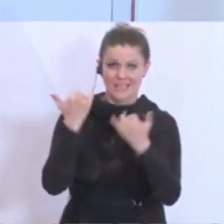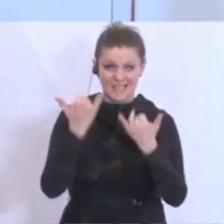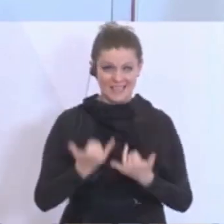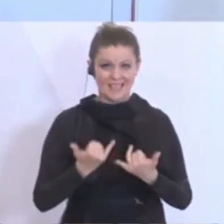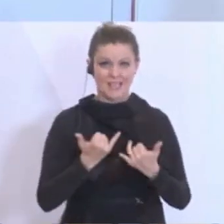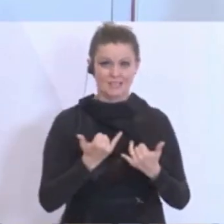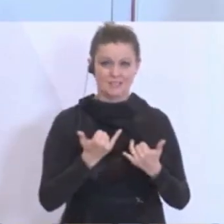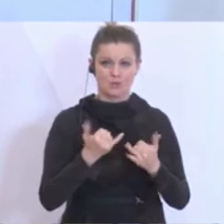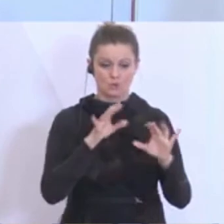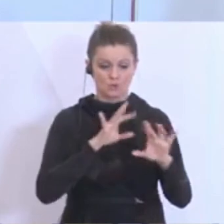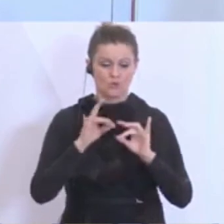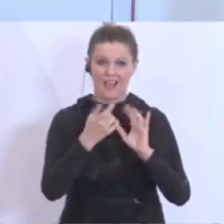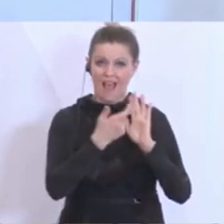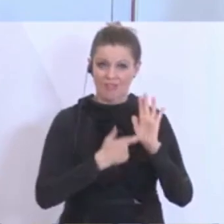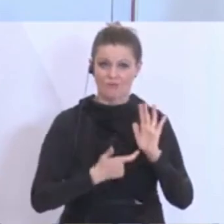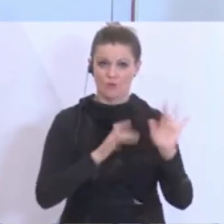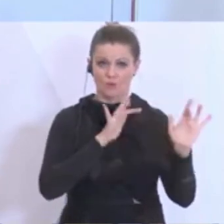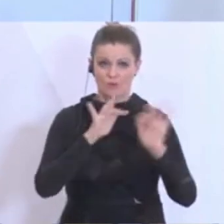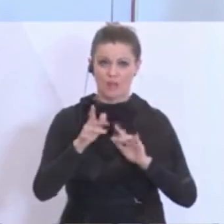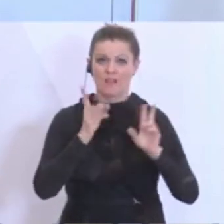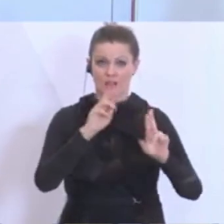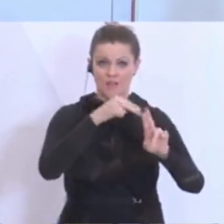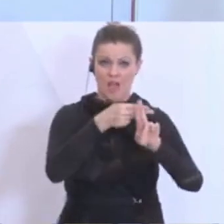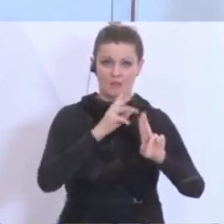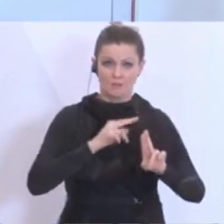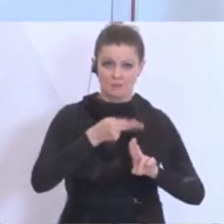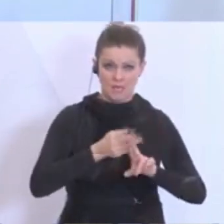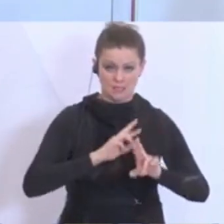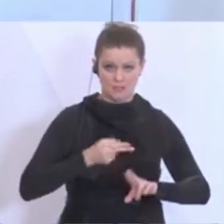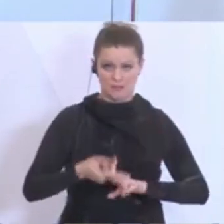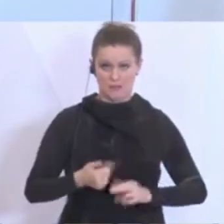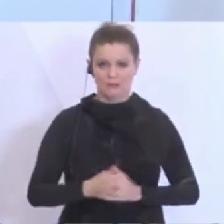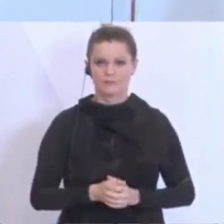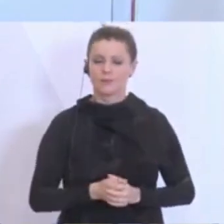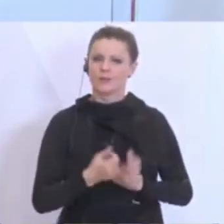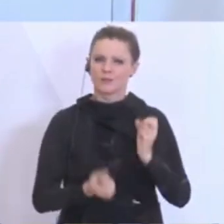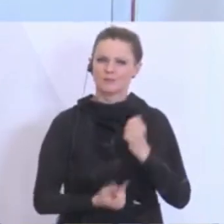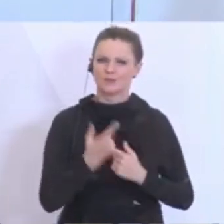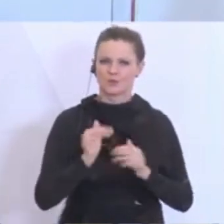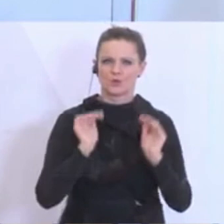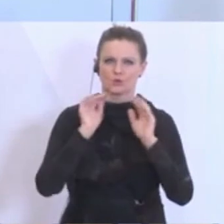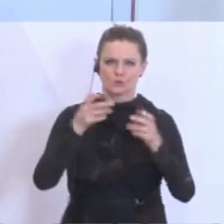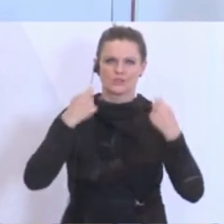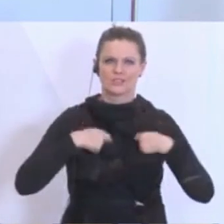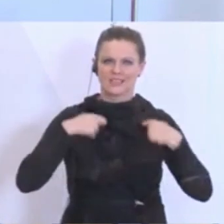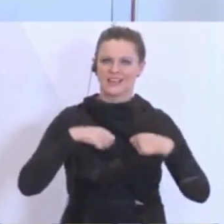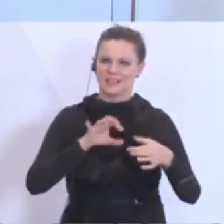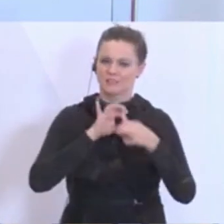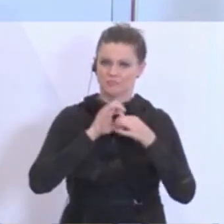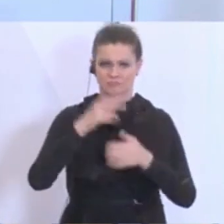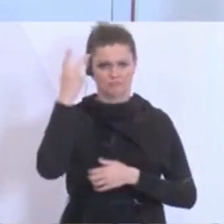damit, dass wir alle Anforderungen eben erfüllen können. Und gerade was die Schutzkleidung anbelangt,